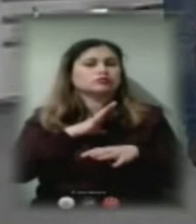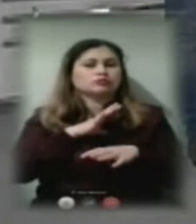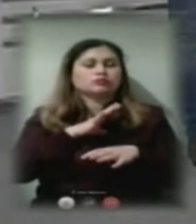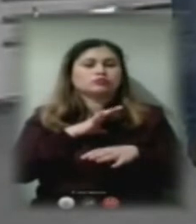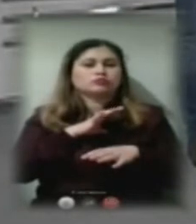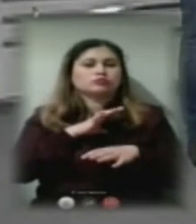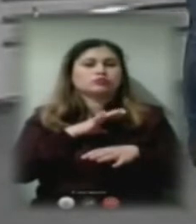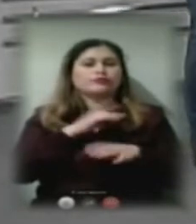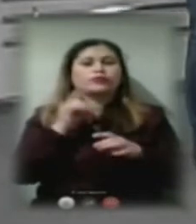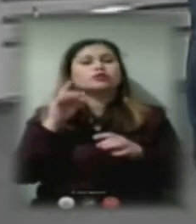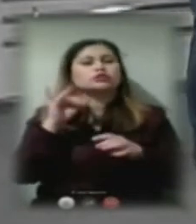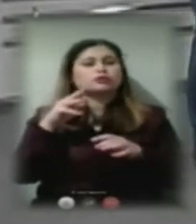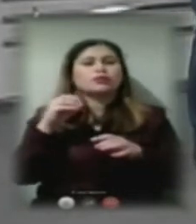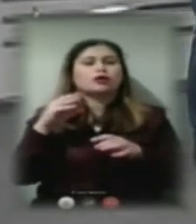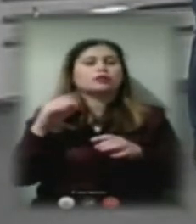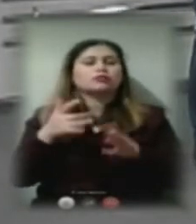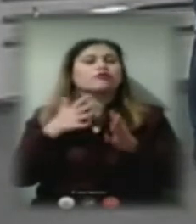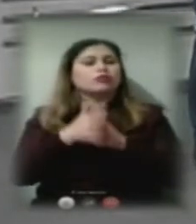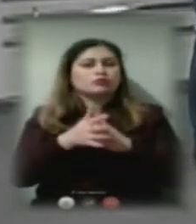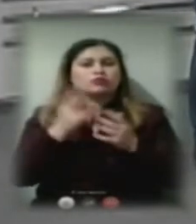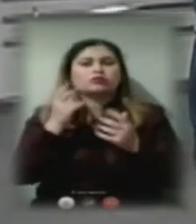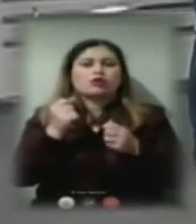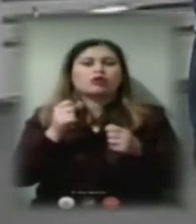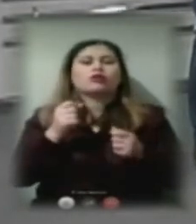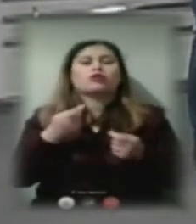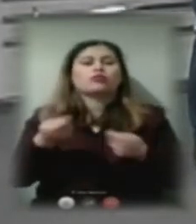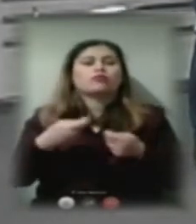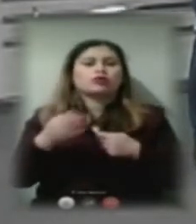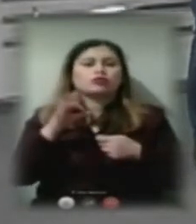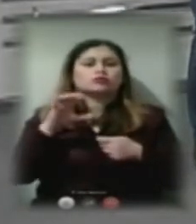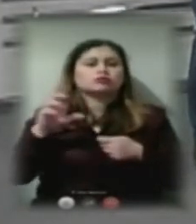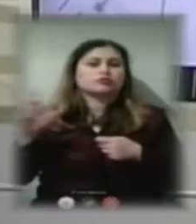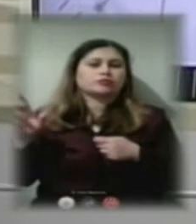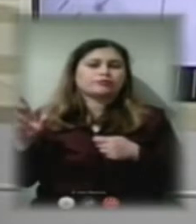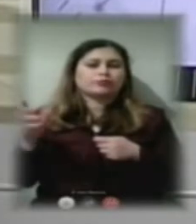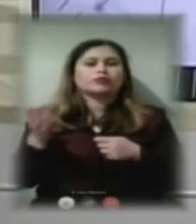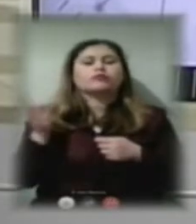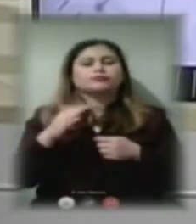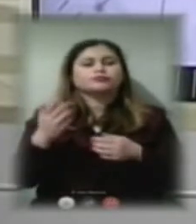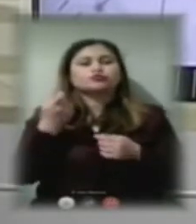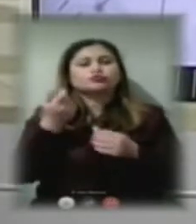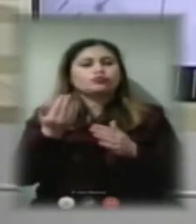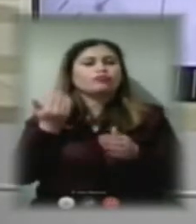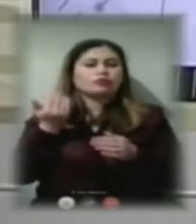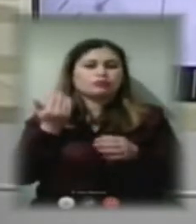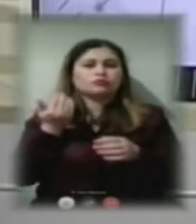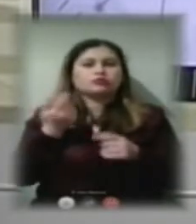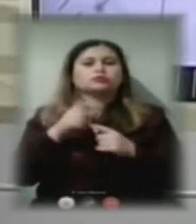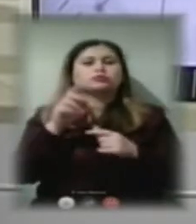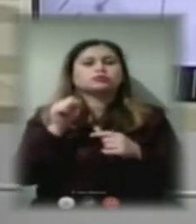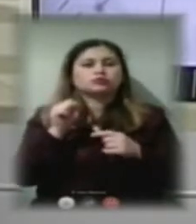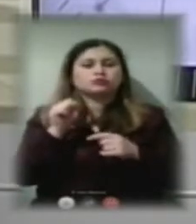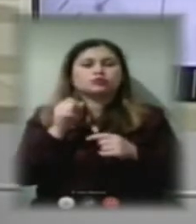Чи маєте якийсь вплив на керівників ОСББ? Давайте я трохи назад. За три